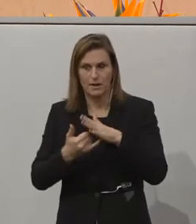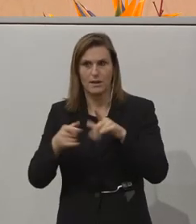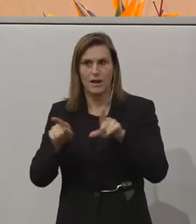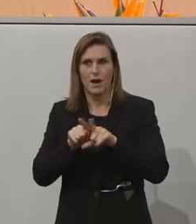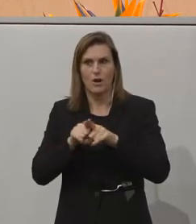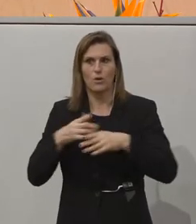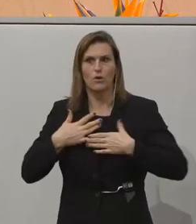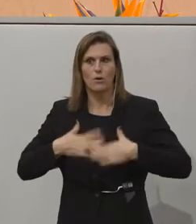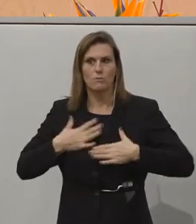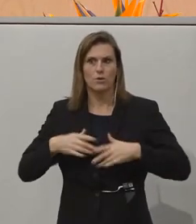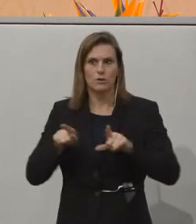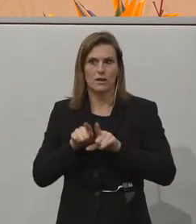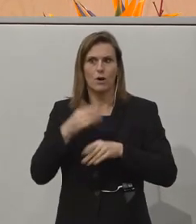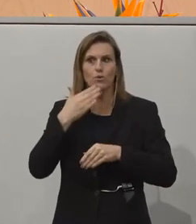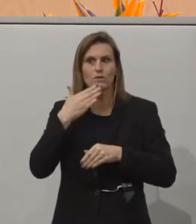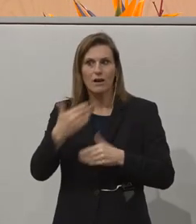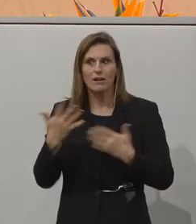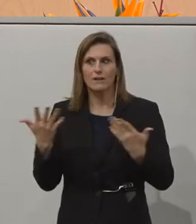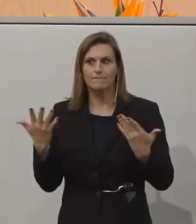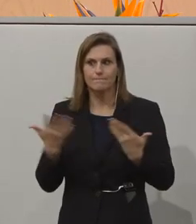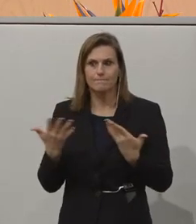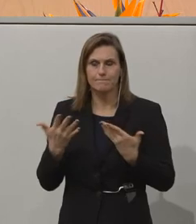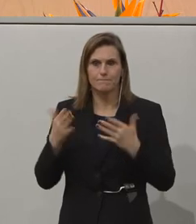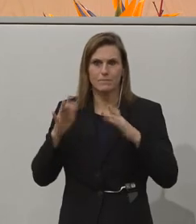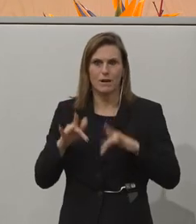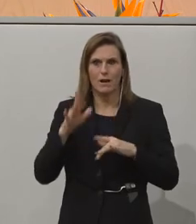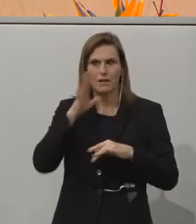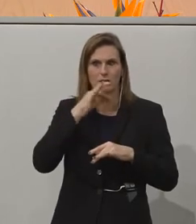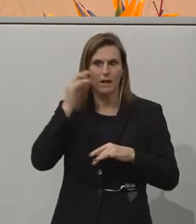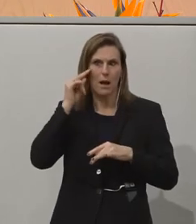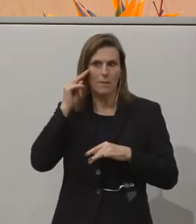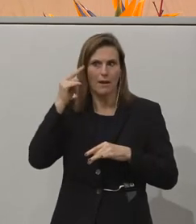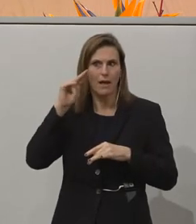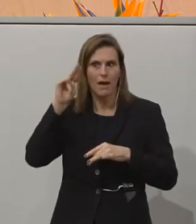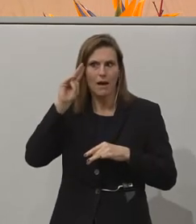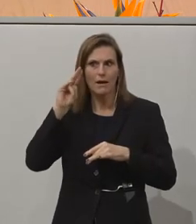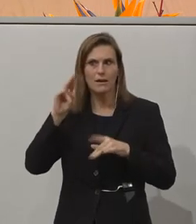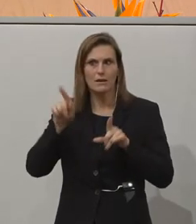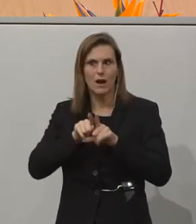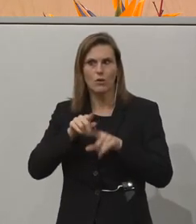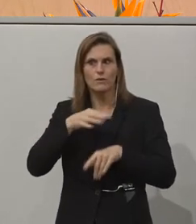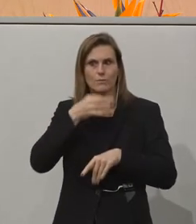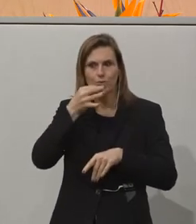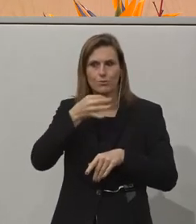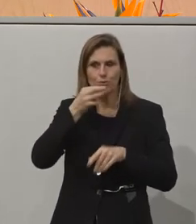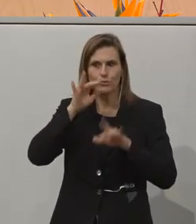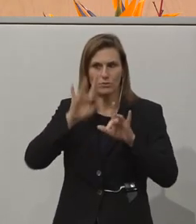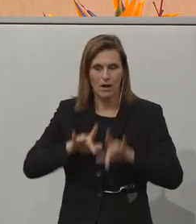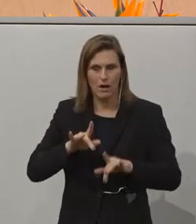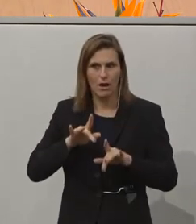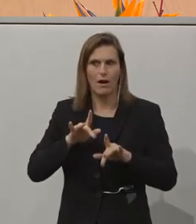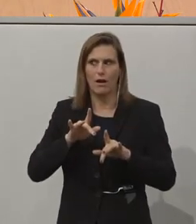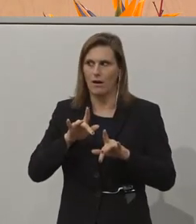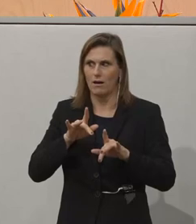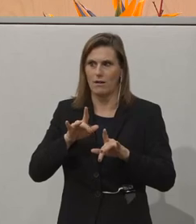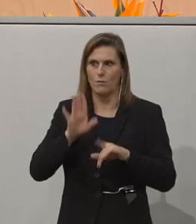Ich möchte auch danken den Damen und Herren, die Keynotes an uns